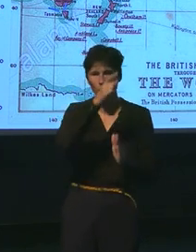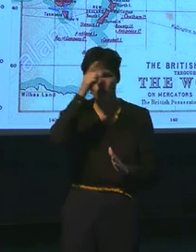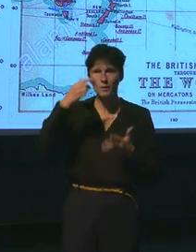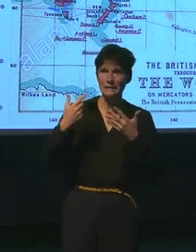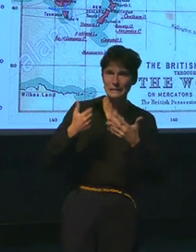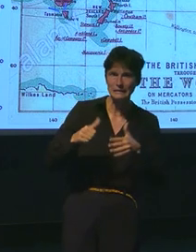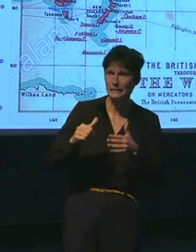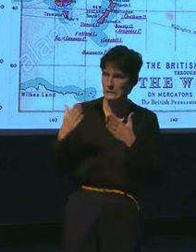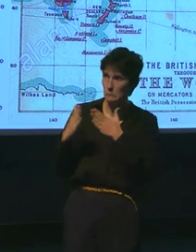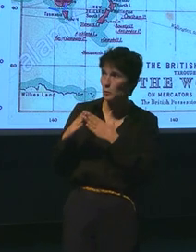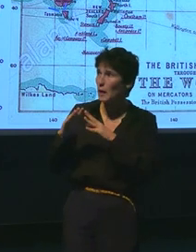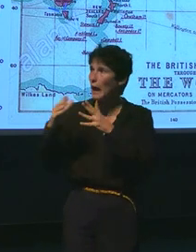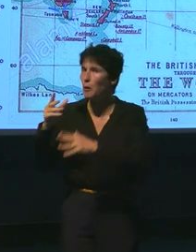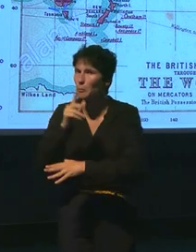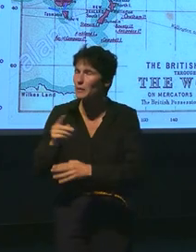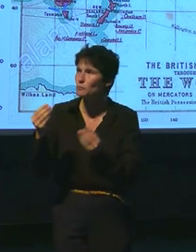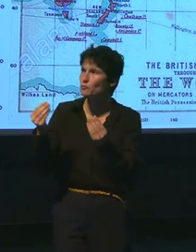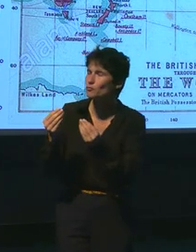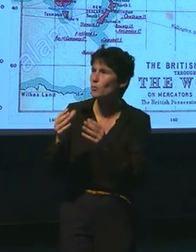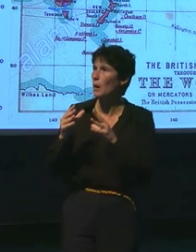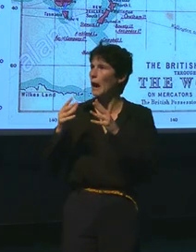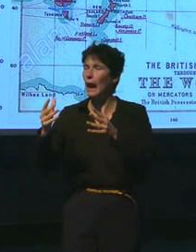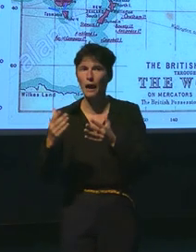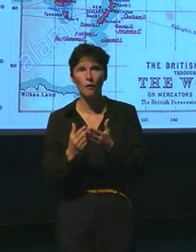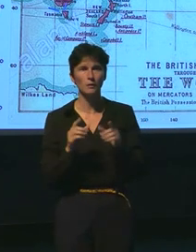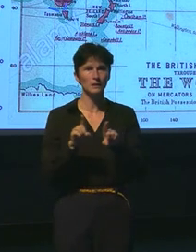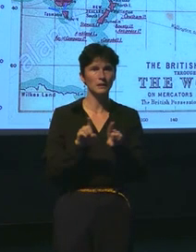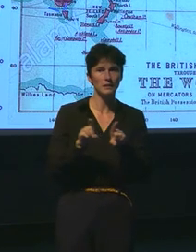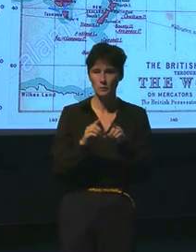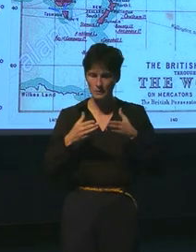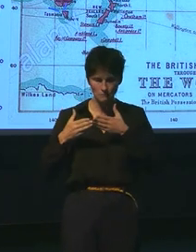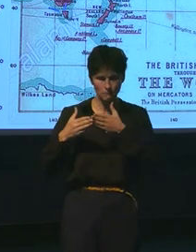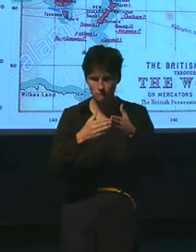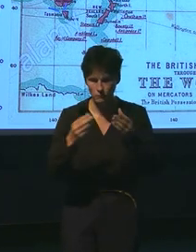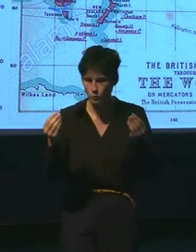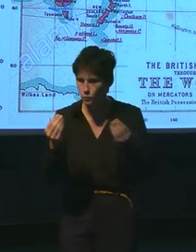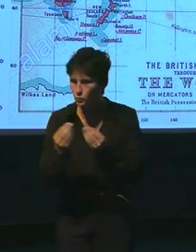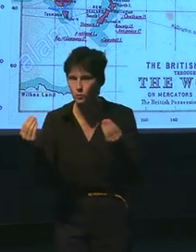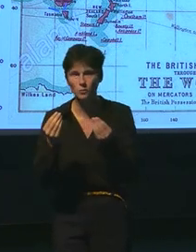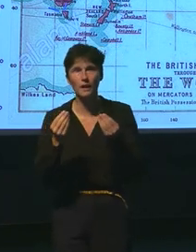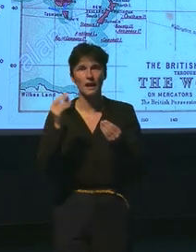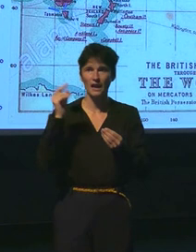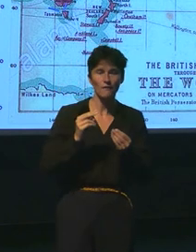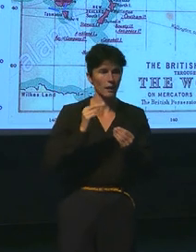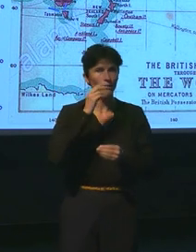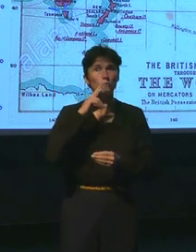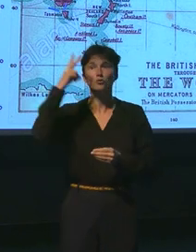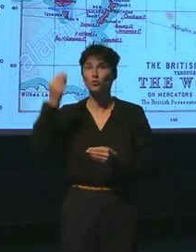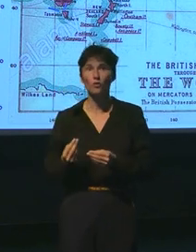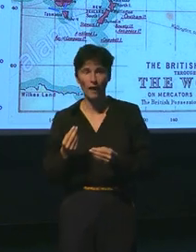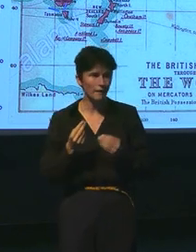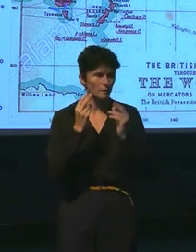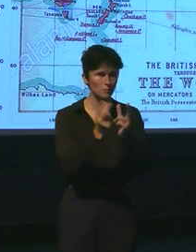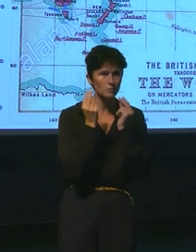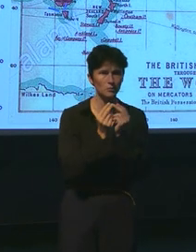et le naufrage de la boussole, de l'astrolabe et la boussole, en fait, est parfaitement décrit par Jules Verne, comme